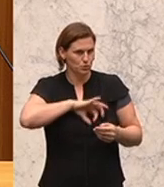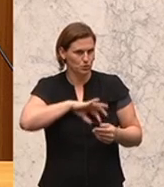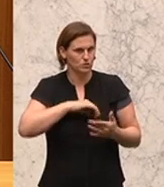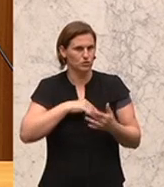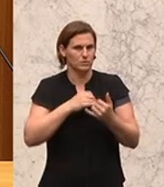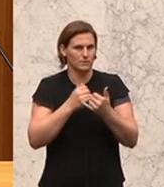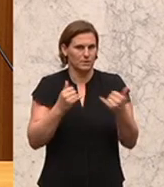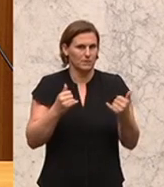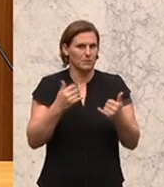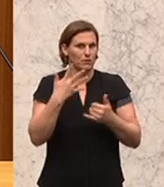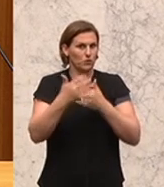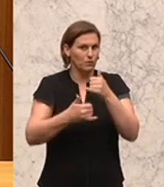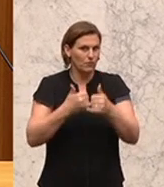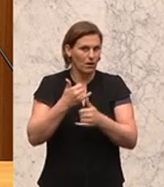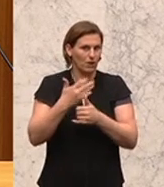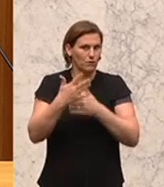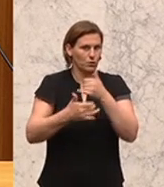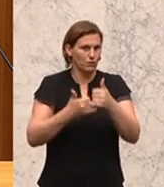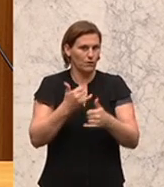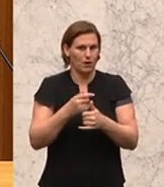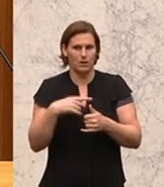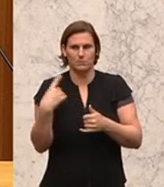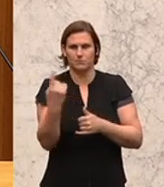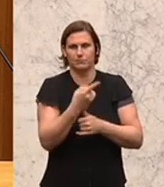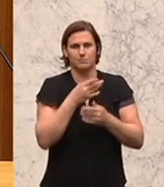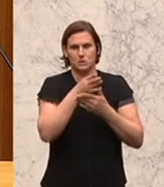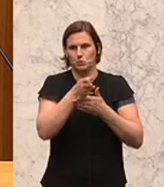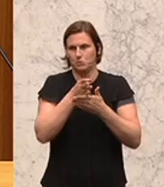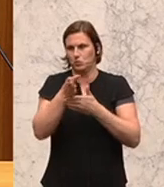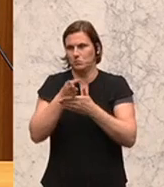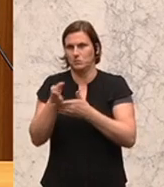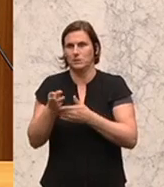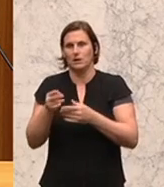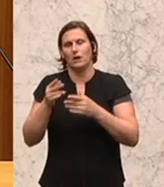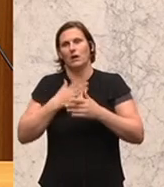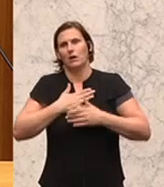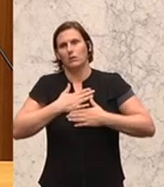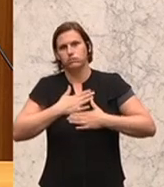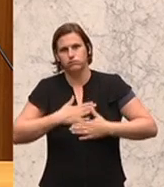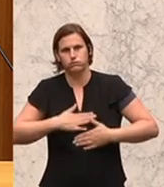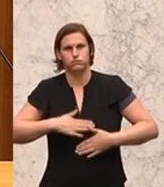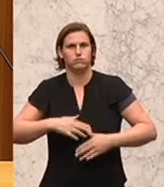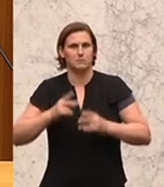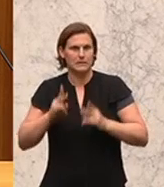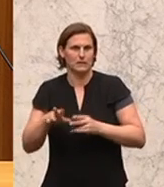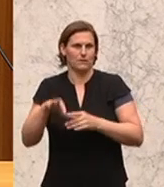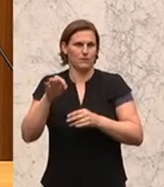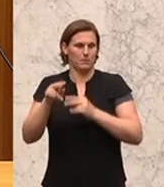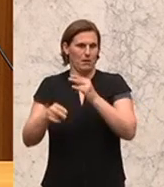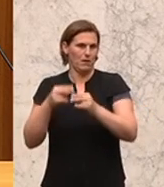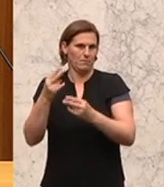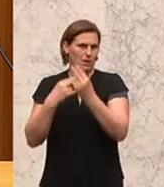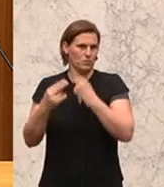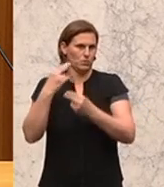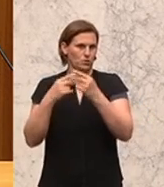immer noch fünf Jahre lang im Kreis geschickt werden, bis sie zur richtigen Behandlung kommen. Das Gleiche ist zum Beispiel bei Kindern mit